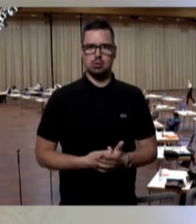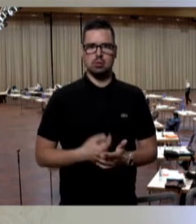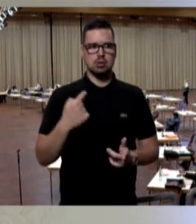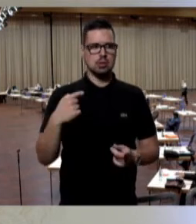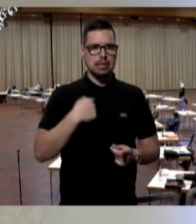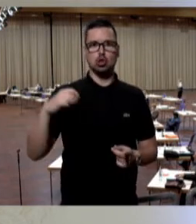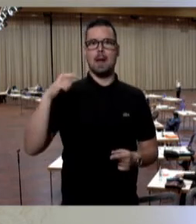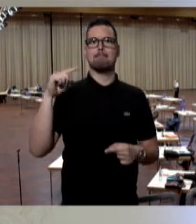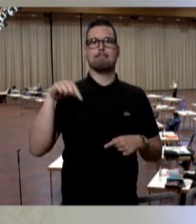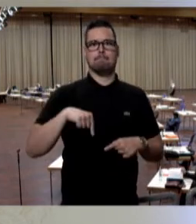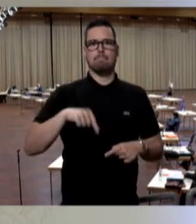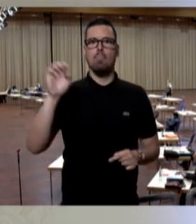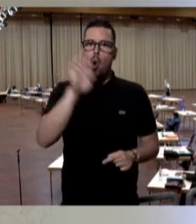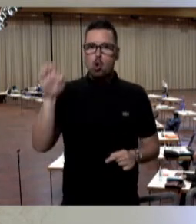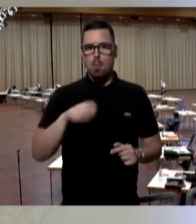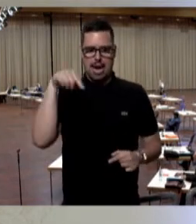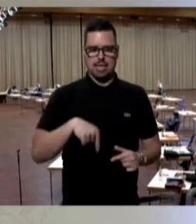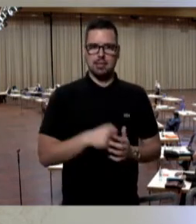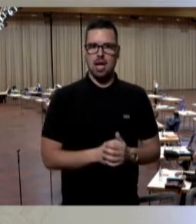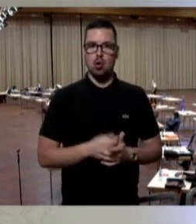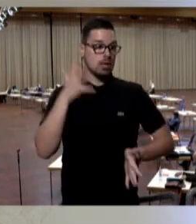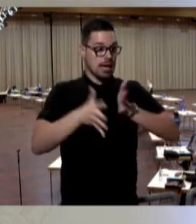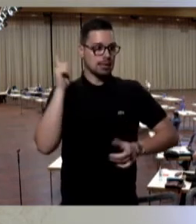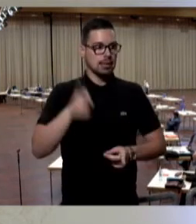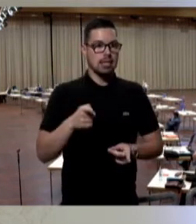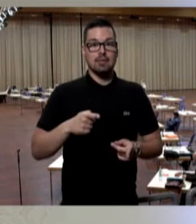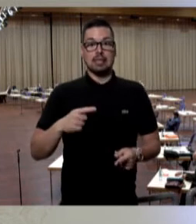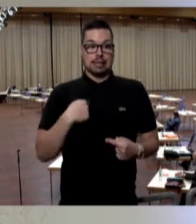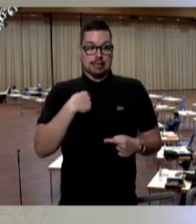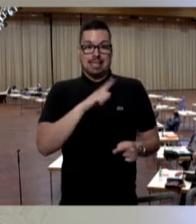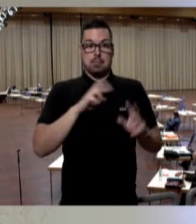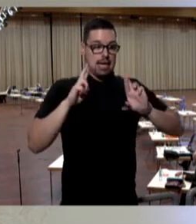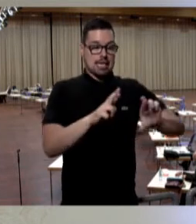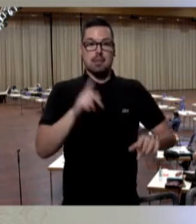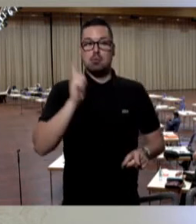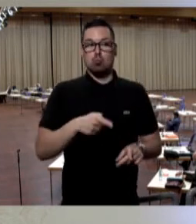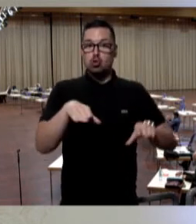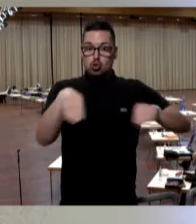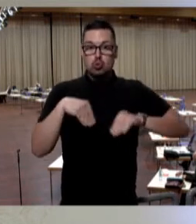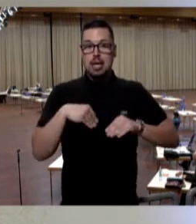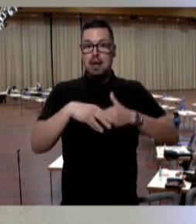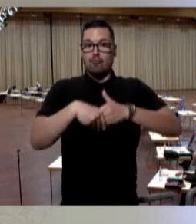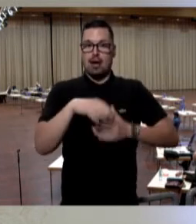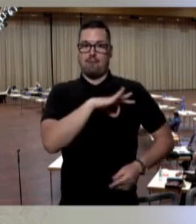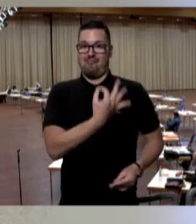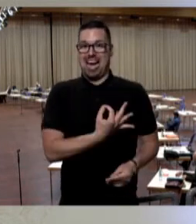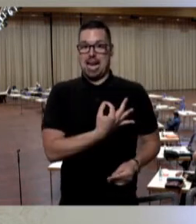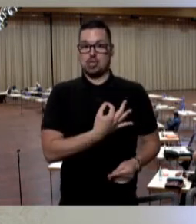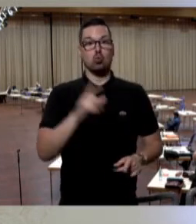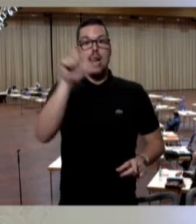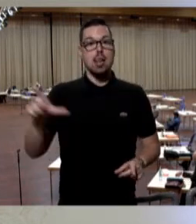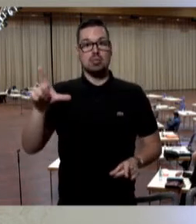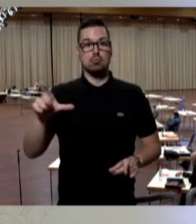überzeugter Europäer und kann Ihnen nur sagen, wenn wir diese Dinge ernst nehmen, dann müssen wir es mit unseren Freunden aus Frankreich und aus